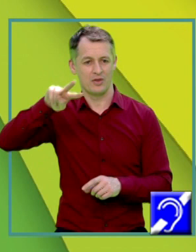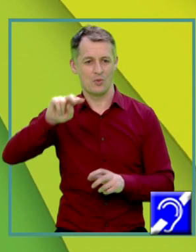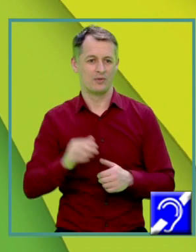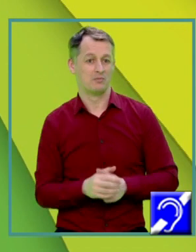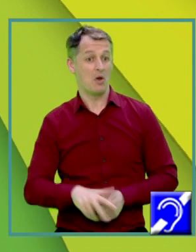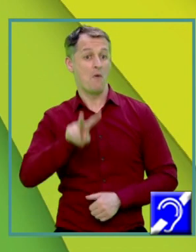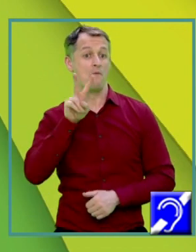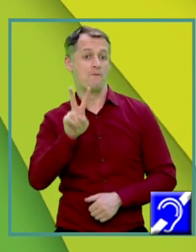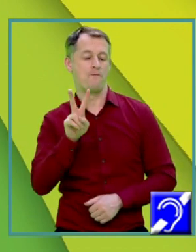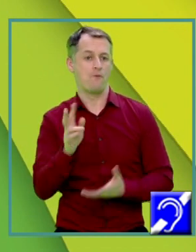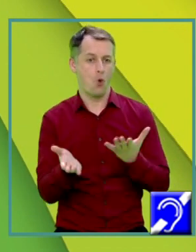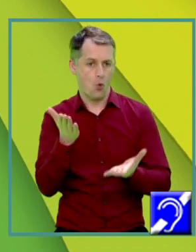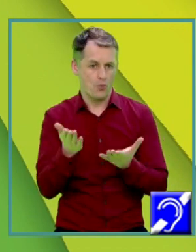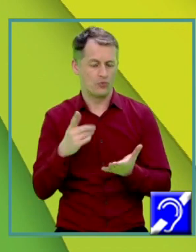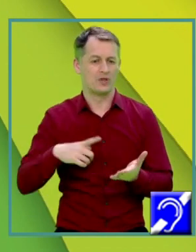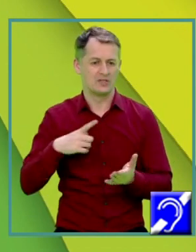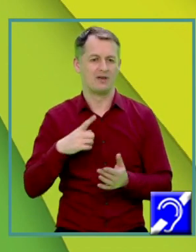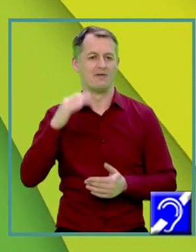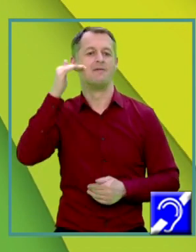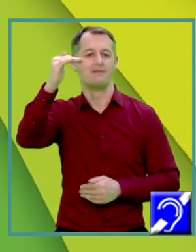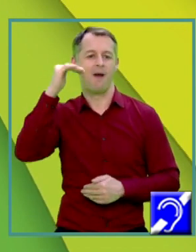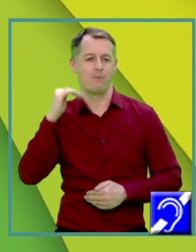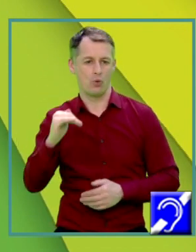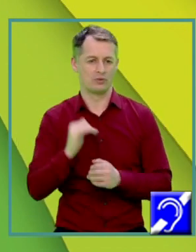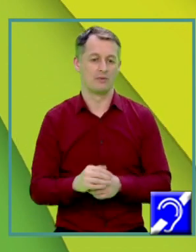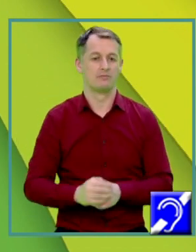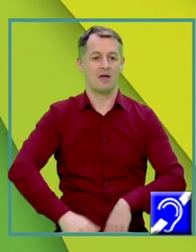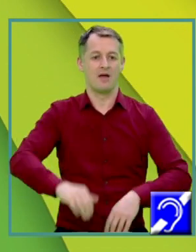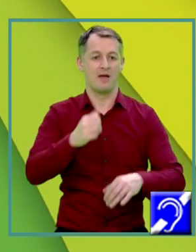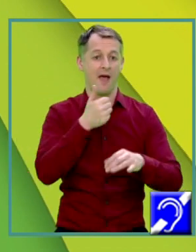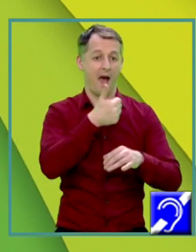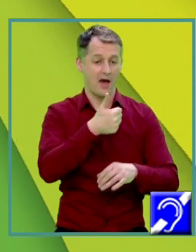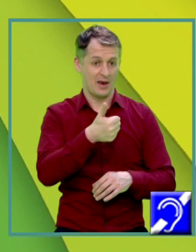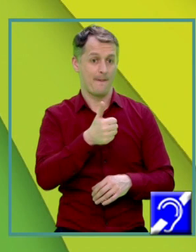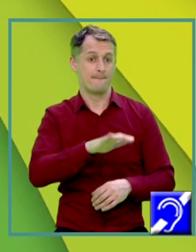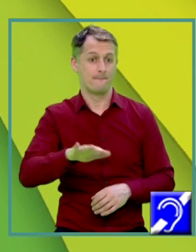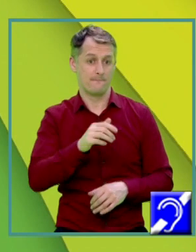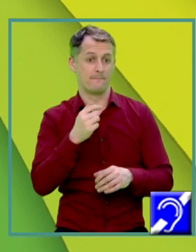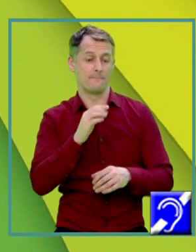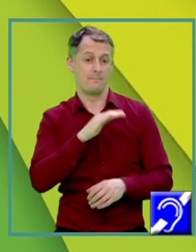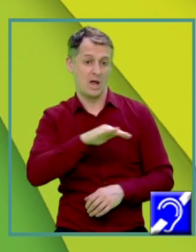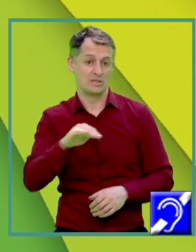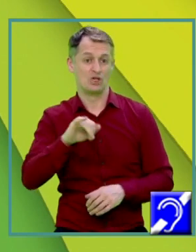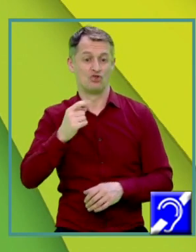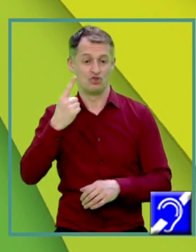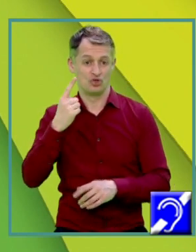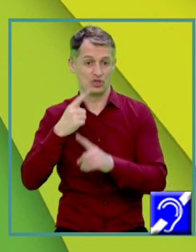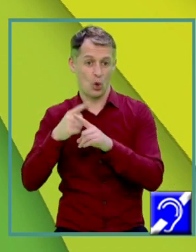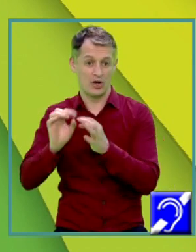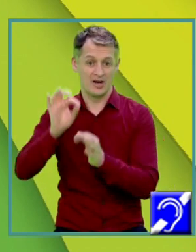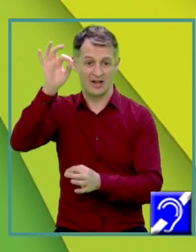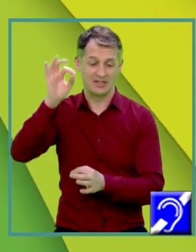reprezintă raportul dintre, produsul dintre aria bazei și înălțime și 3,